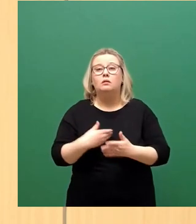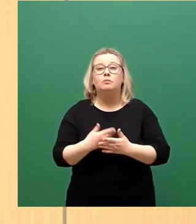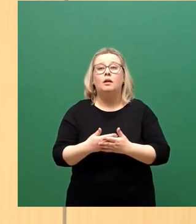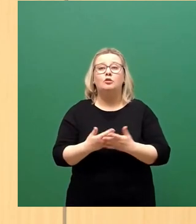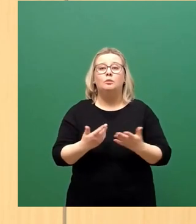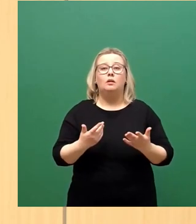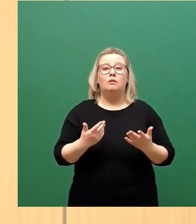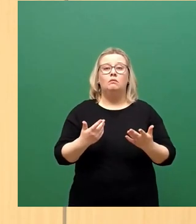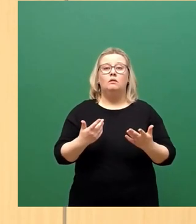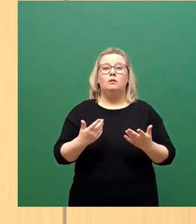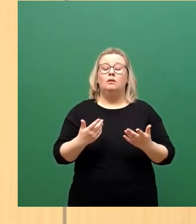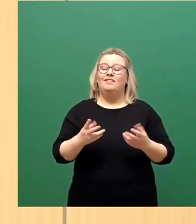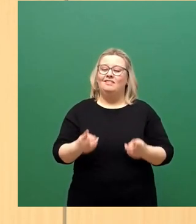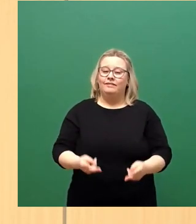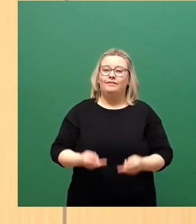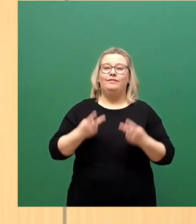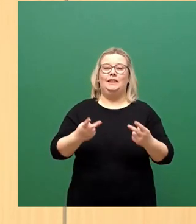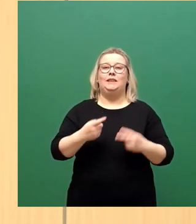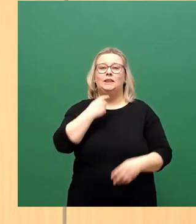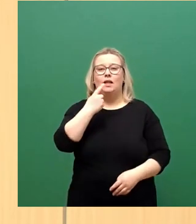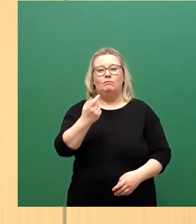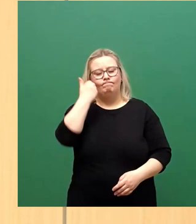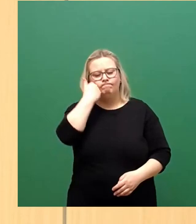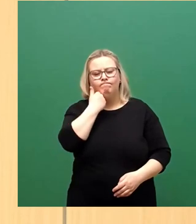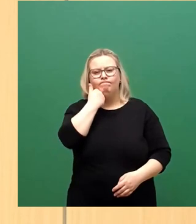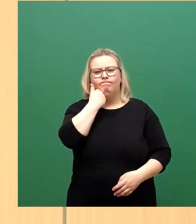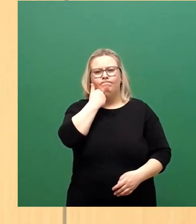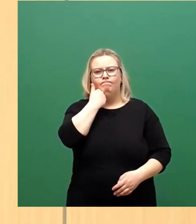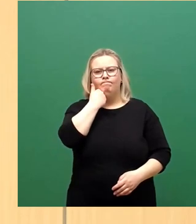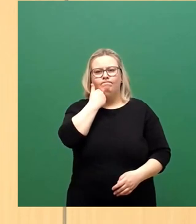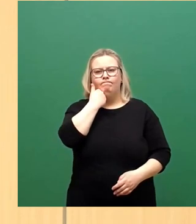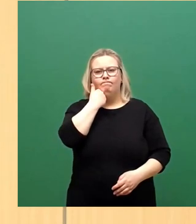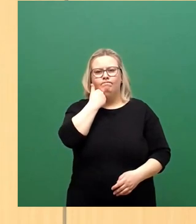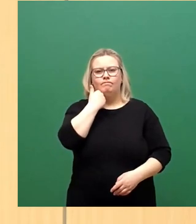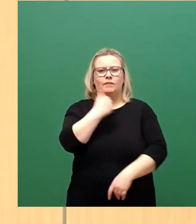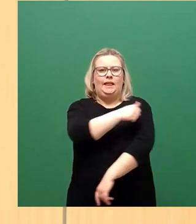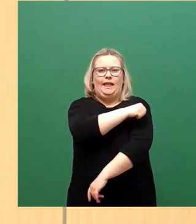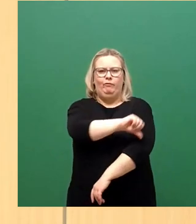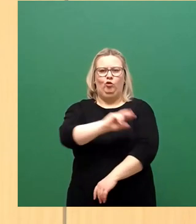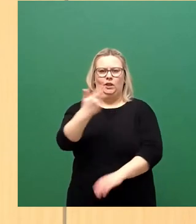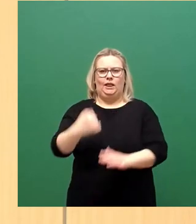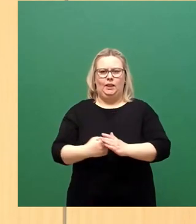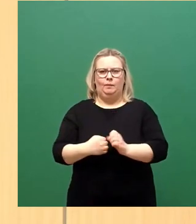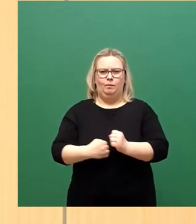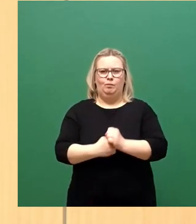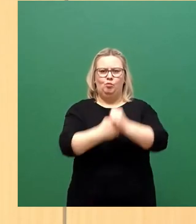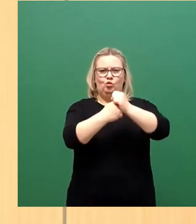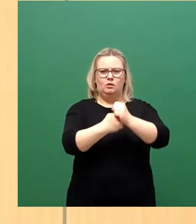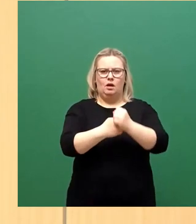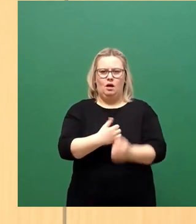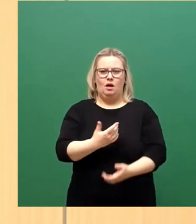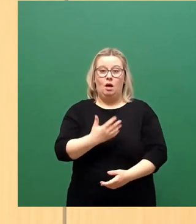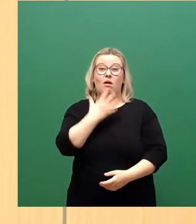dringlichst dazu aufgerufen, sich boostern zu lassen. Und wer das dann machen wollte,